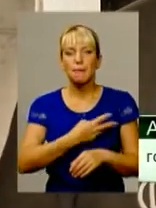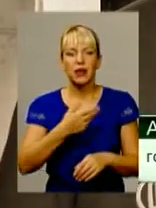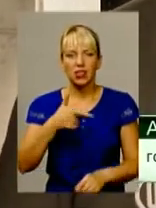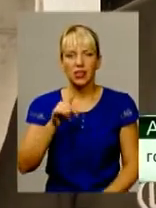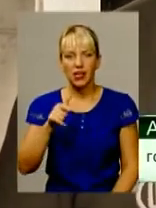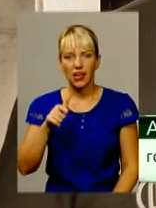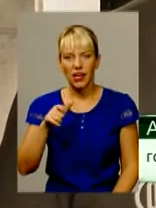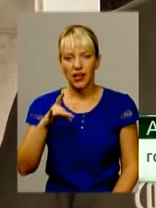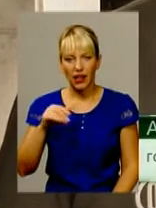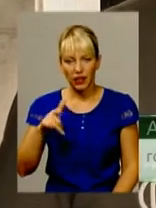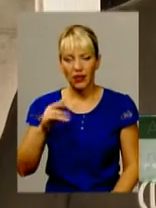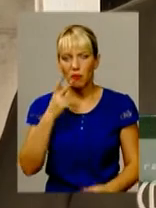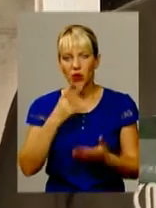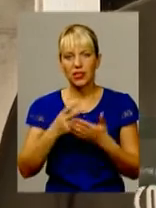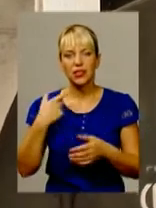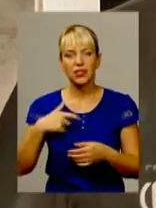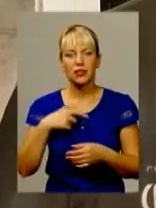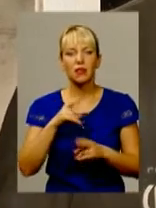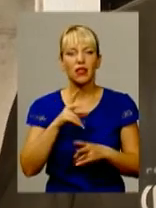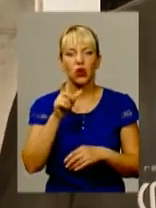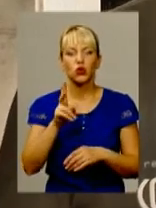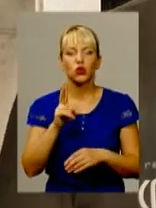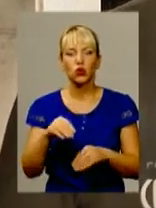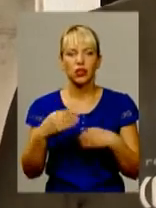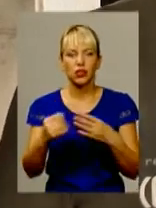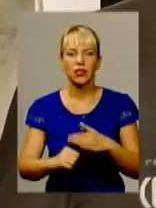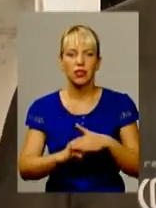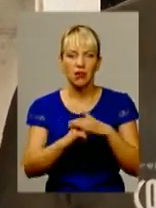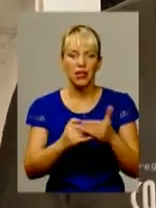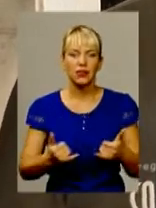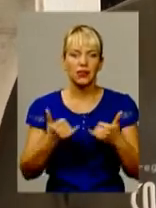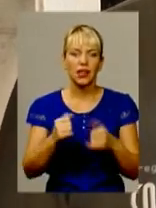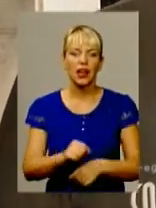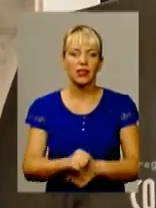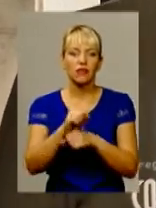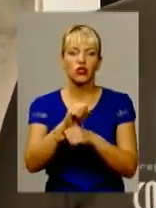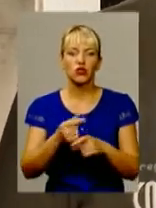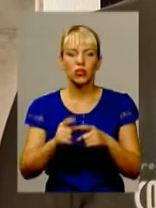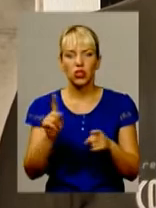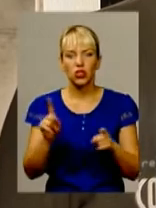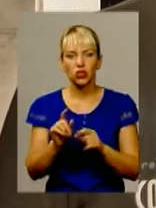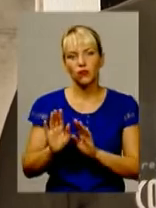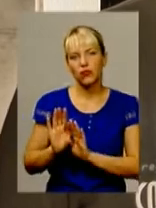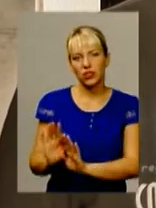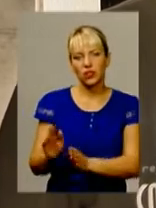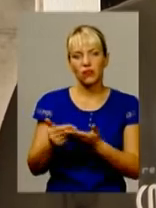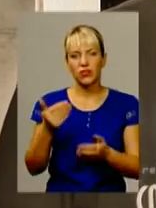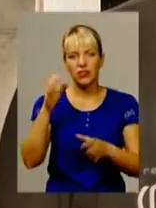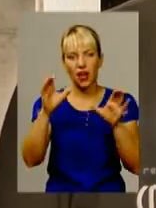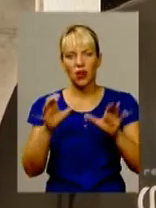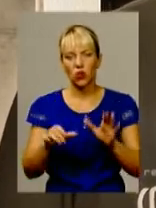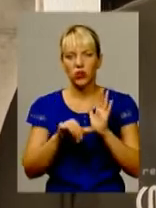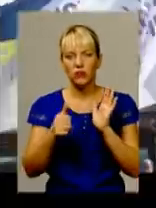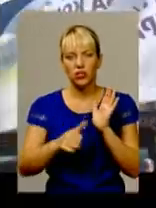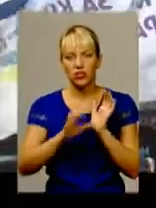показати свій імідж як людину, яка надає площадку і революціонерам. Тобто, якимось чином відбілитися від тих законів 16 січня